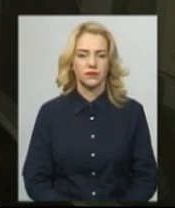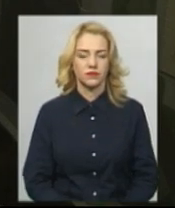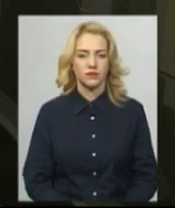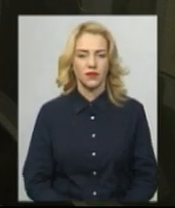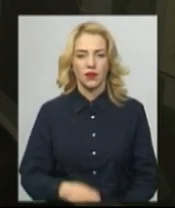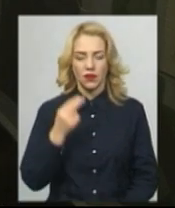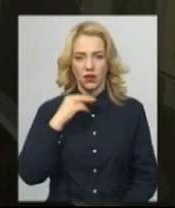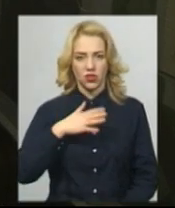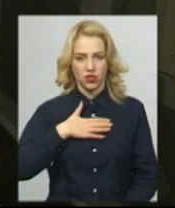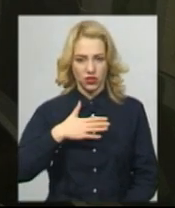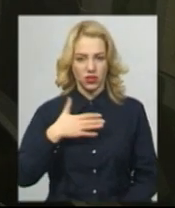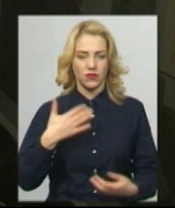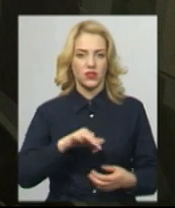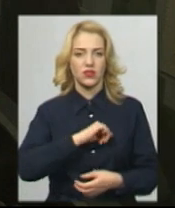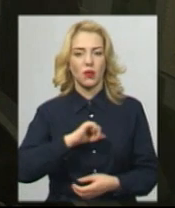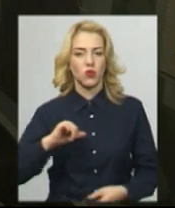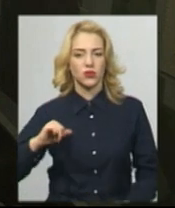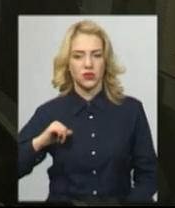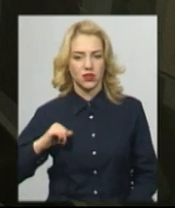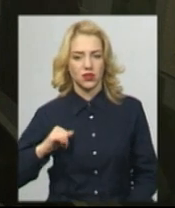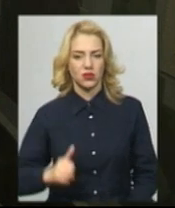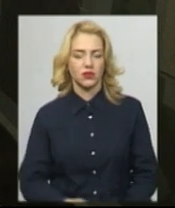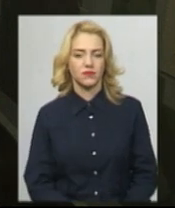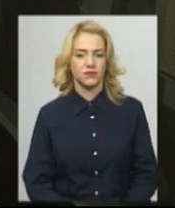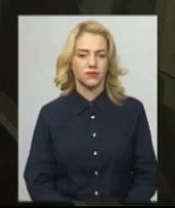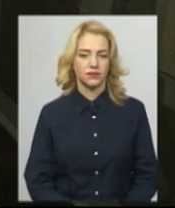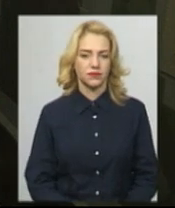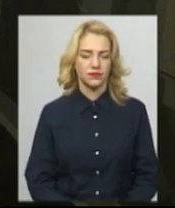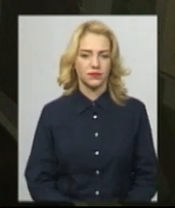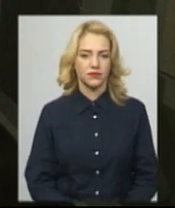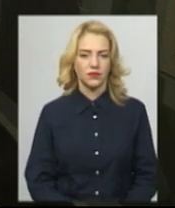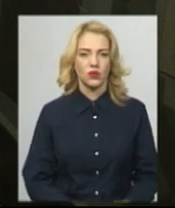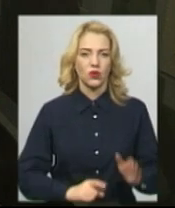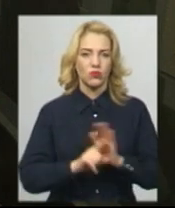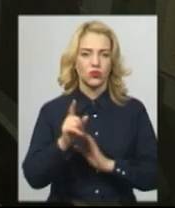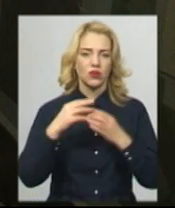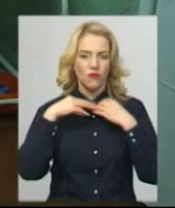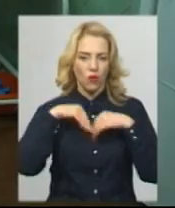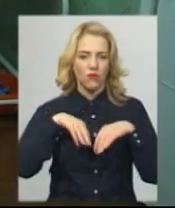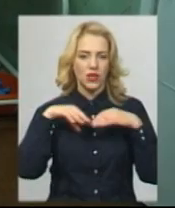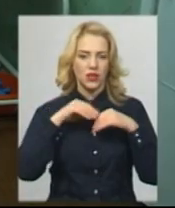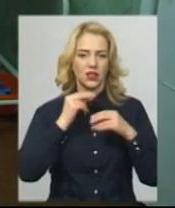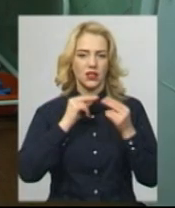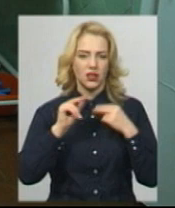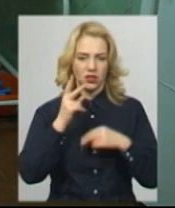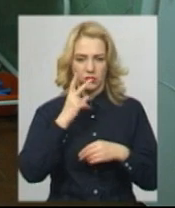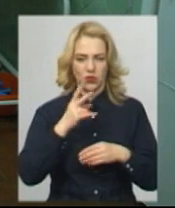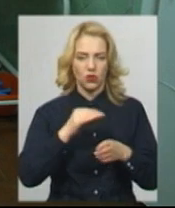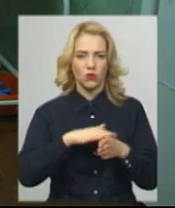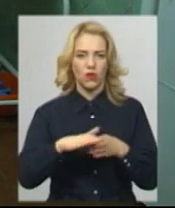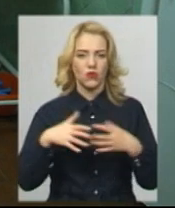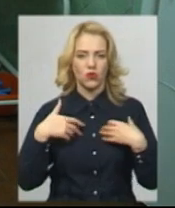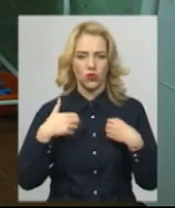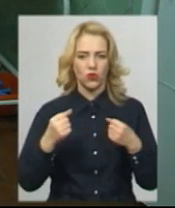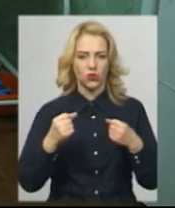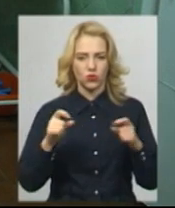краще дихає, самостійно вже піддихує, будемо так говорити. Почав ковтати, краще бачити. До повного одужання чоловіка,